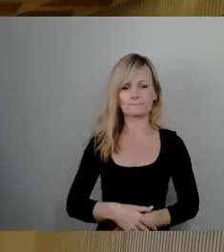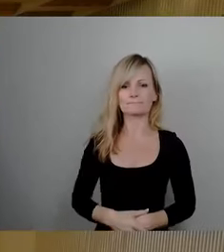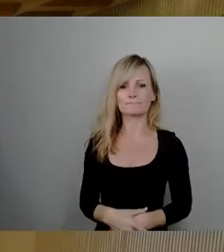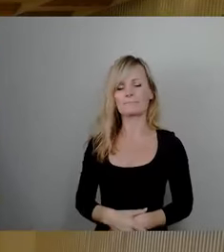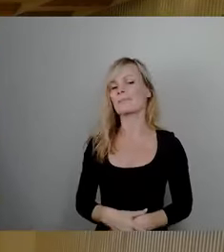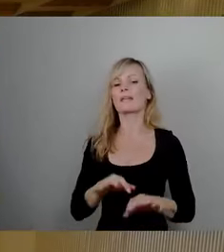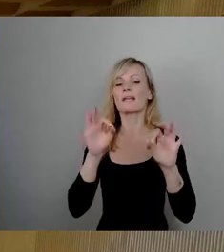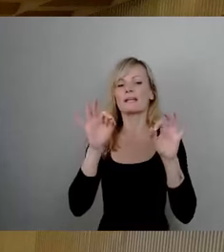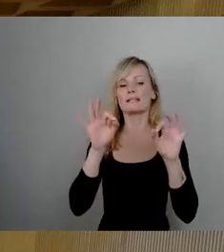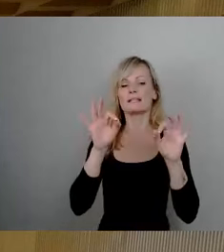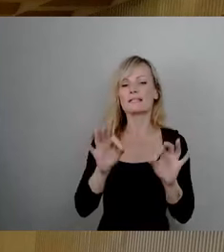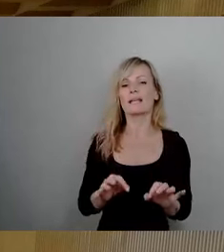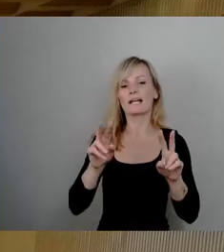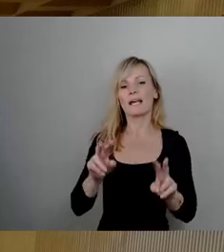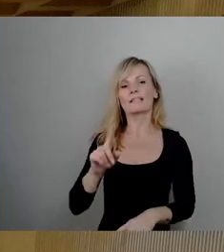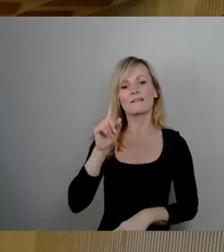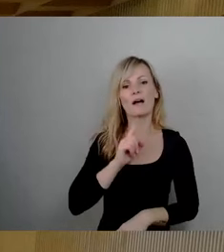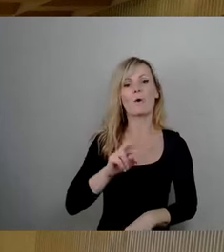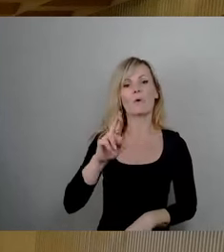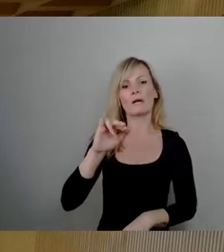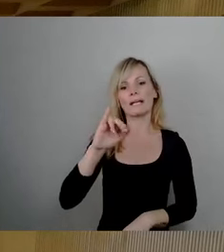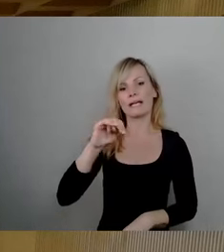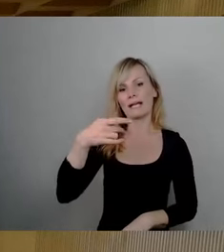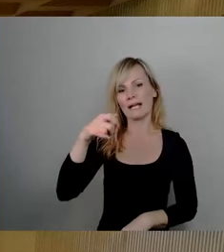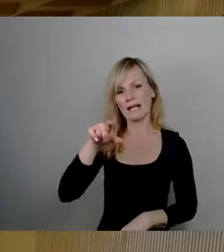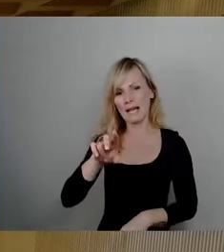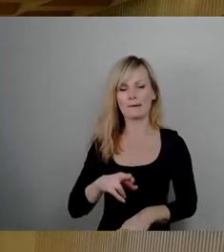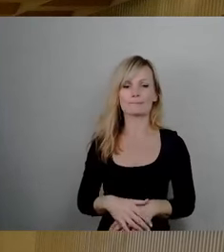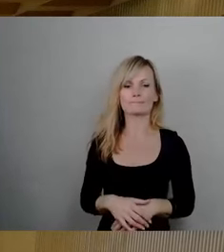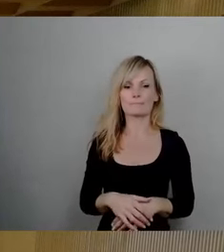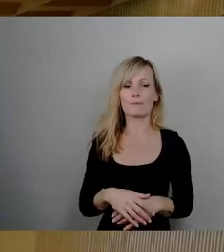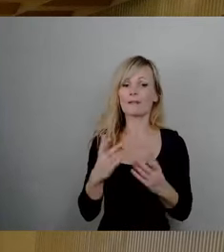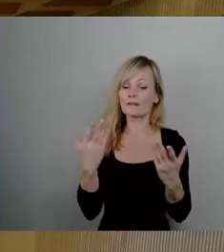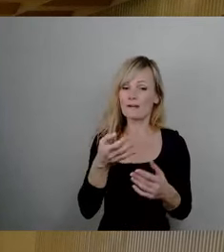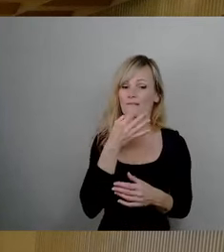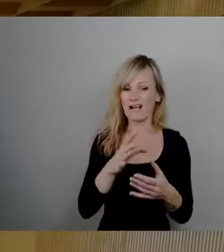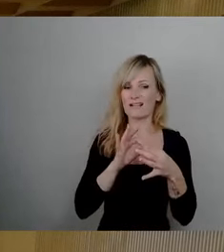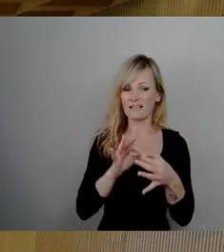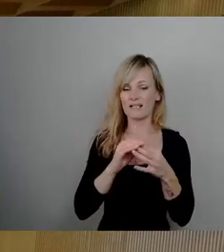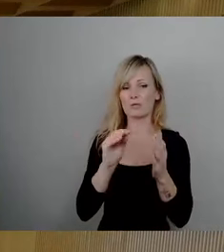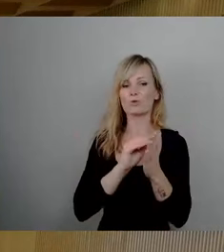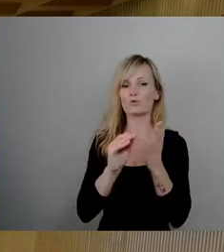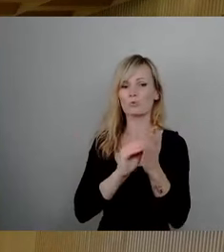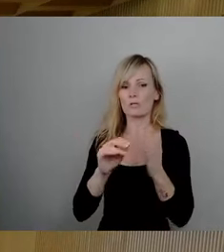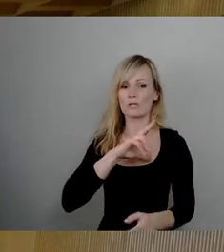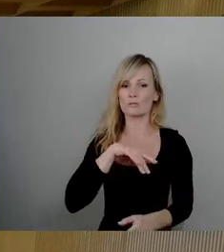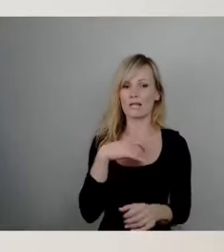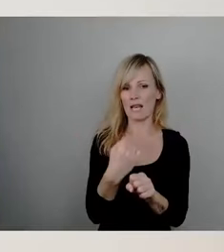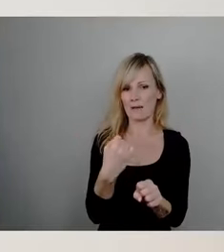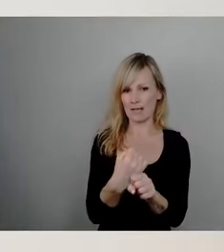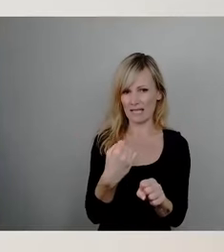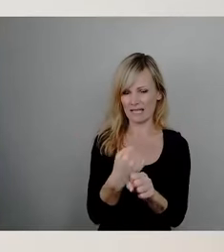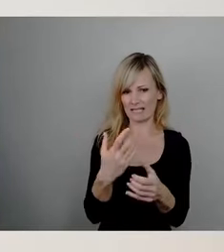zu Ihrer Frage, Schulsozialarbeit wird aktuell zu 100 Prozent, und das ist schulgesetzlich